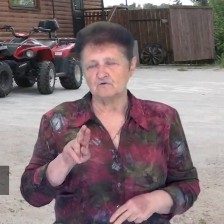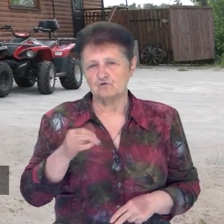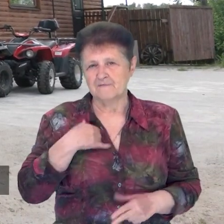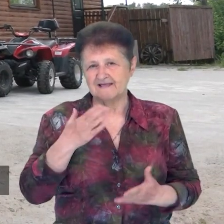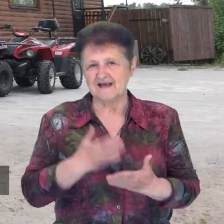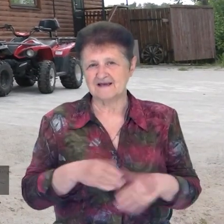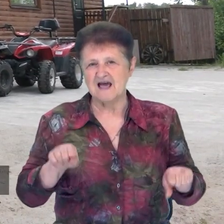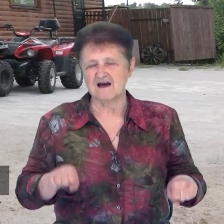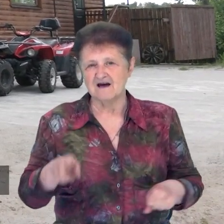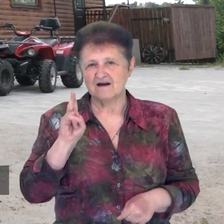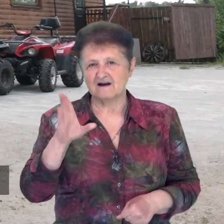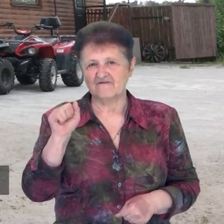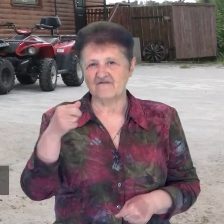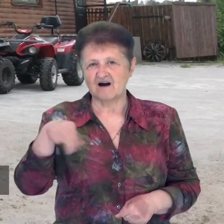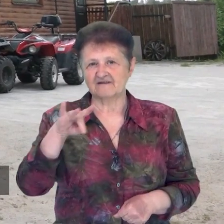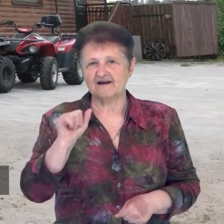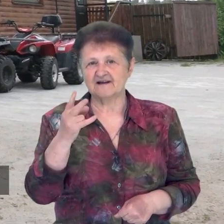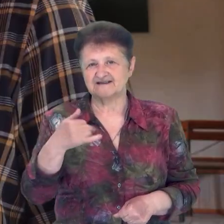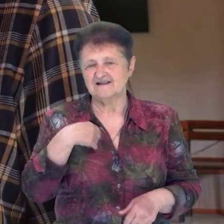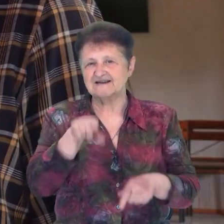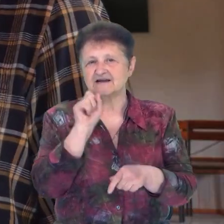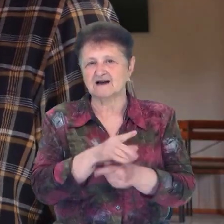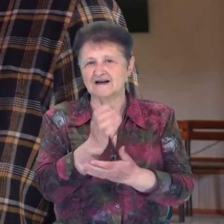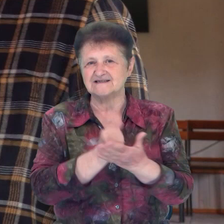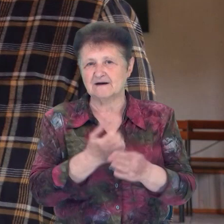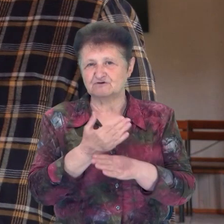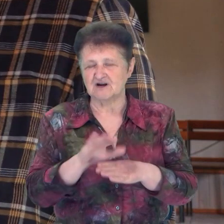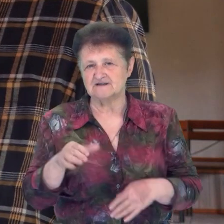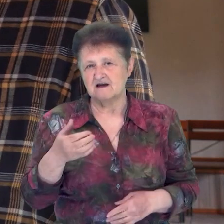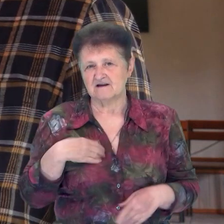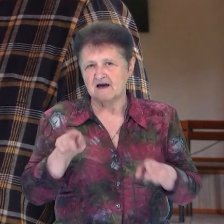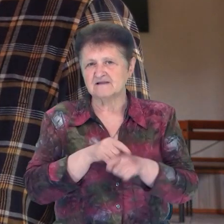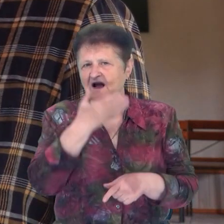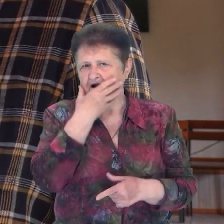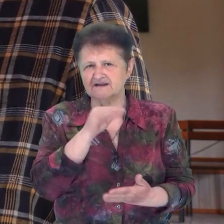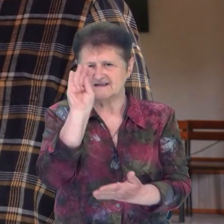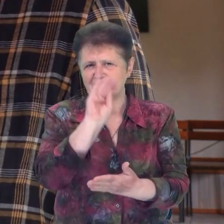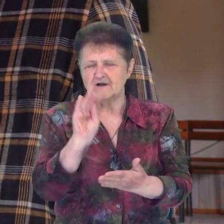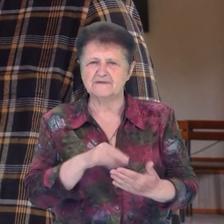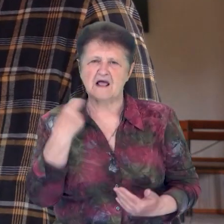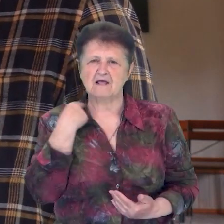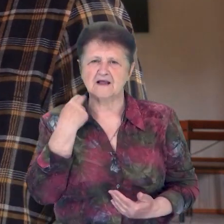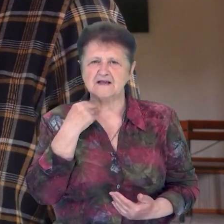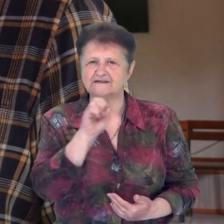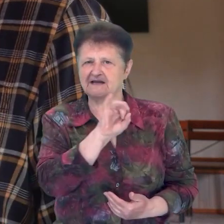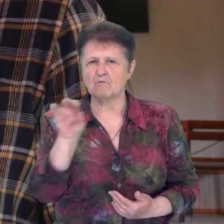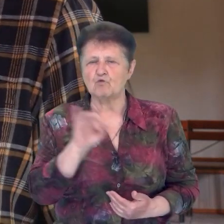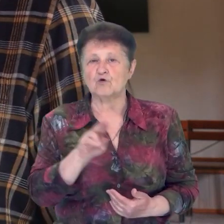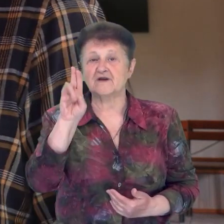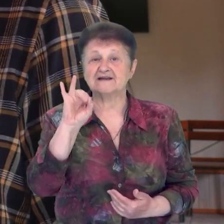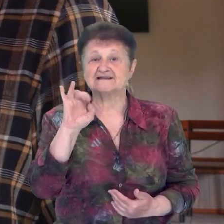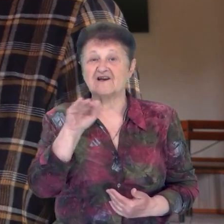мене, так, я покатав його, запчастини заказував. Ну, я так красиво в столбик написав, там англійські букви і цифри.